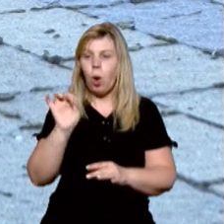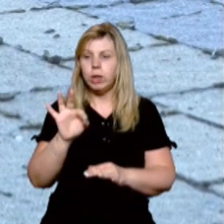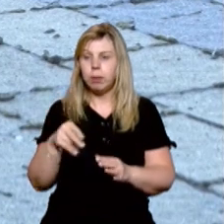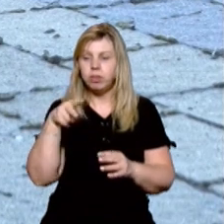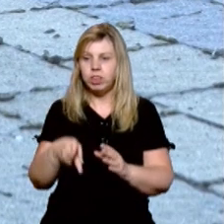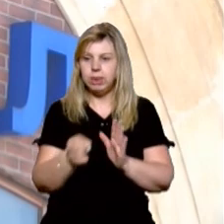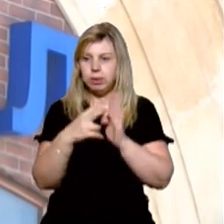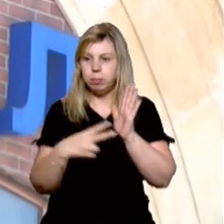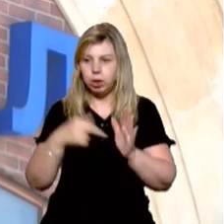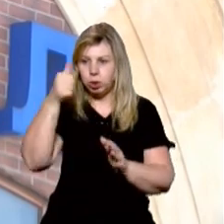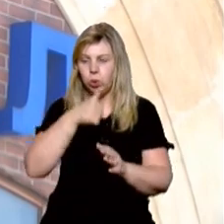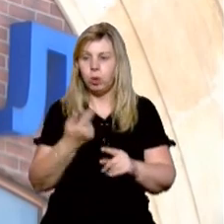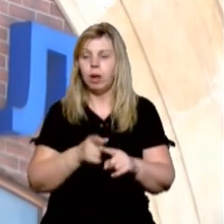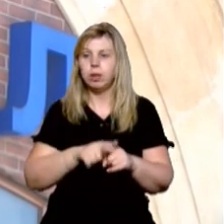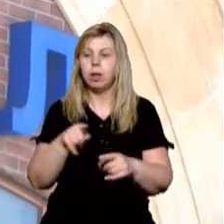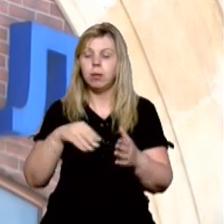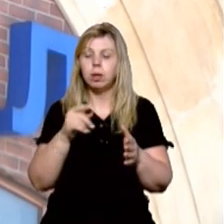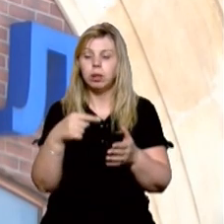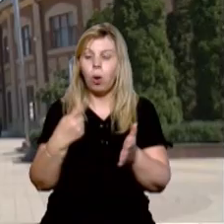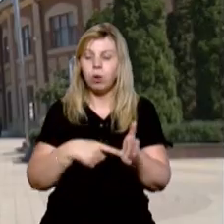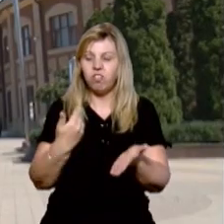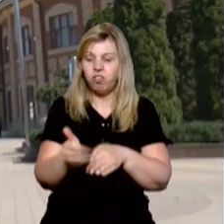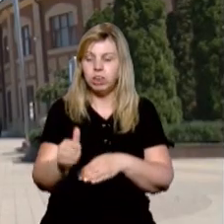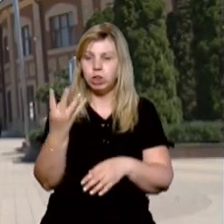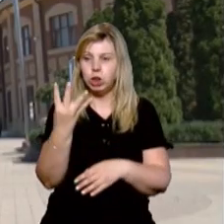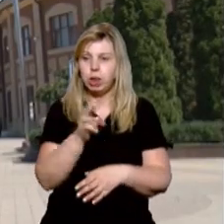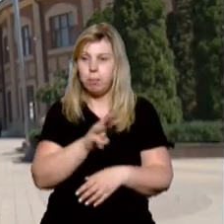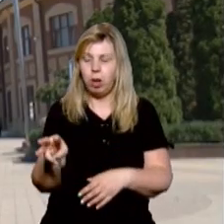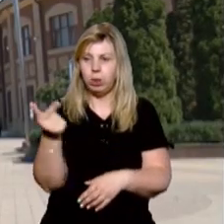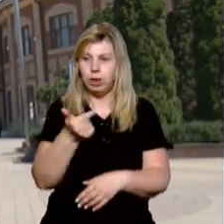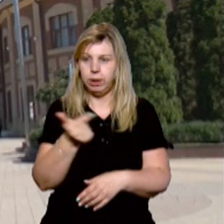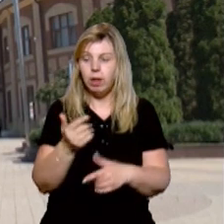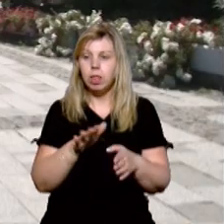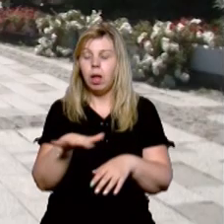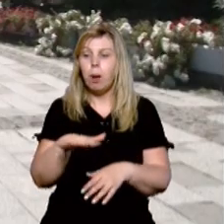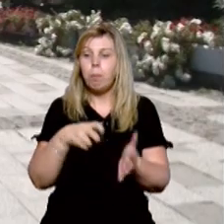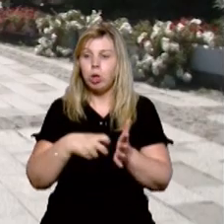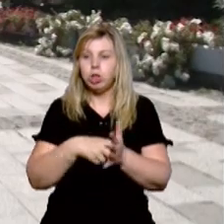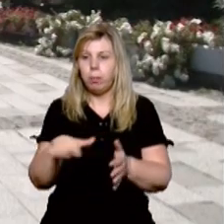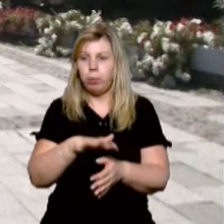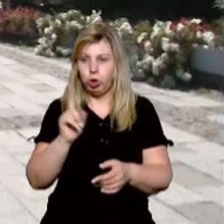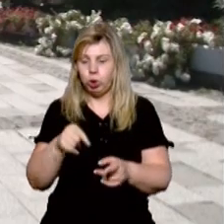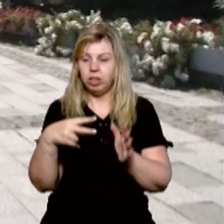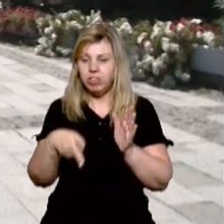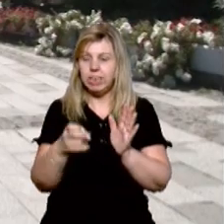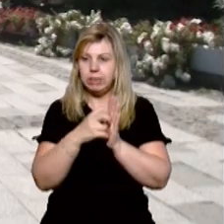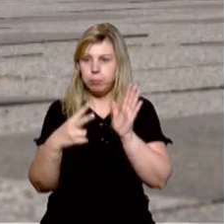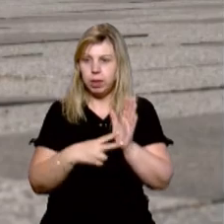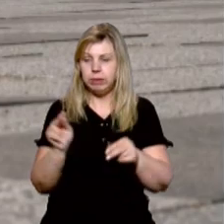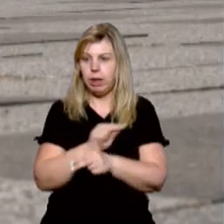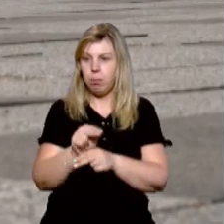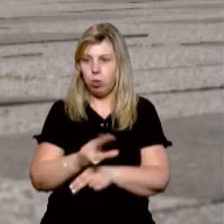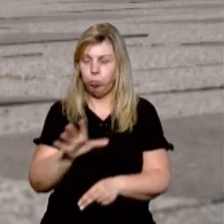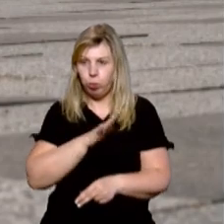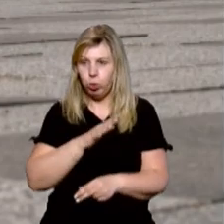2017 року. На це з міського бюджету виділили понад 4 мільйони гривень. На площі Пуштовій також з 2017-го тривали